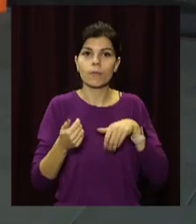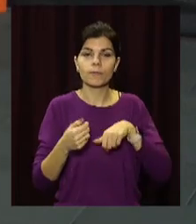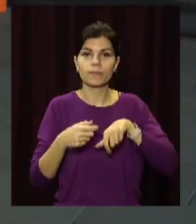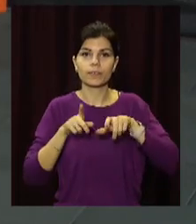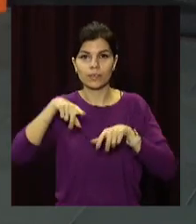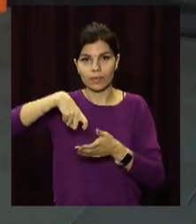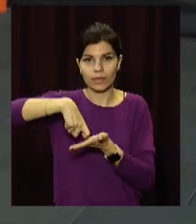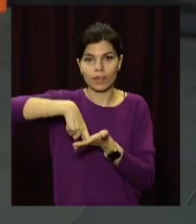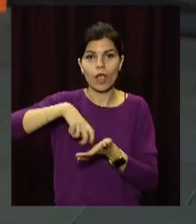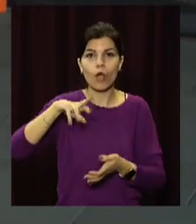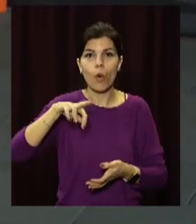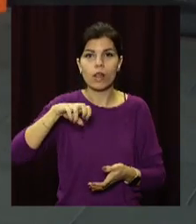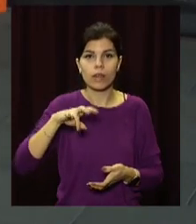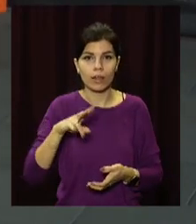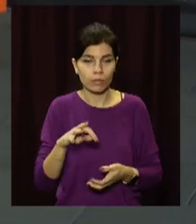виходило у нас за носок.